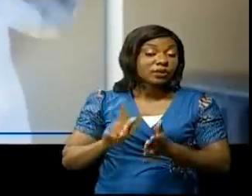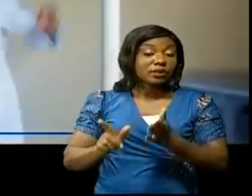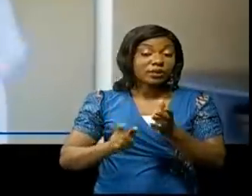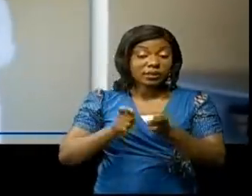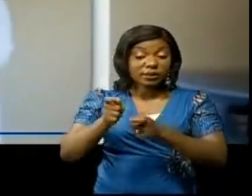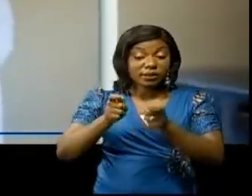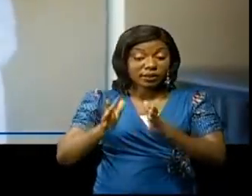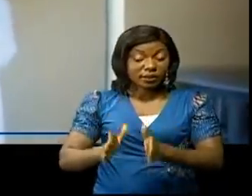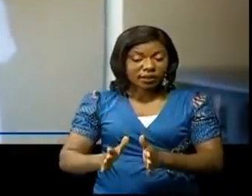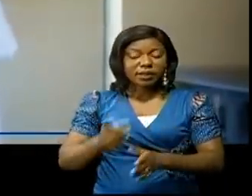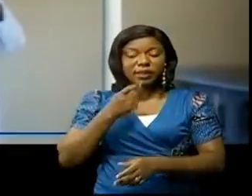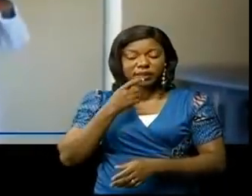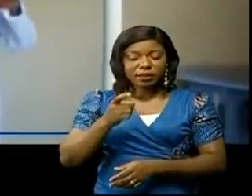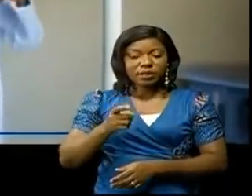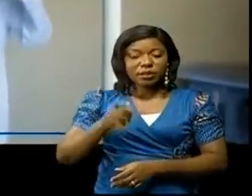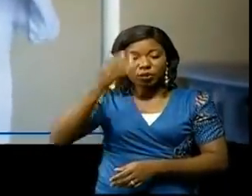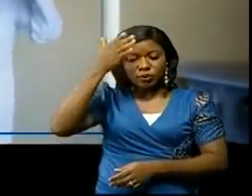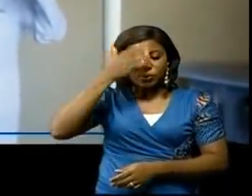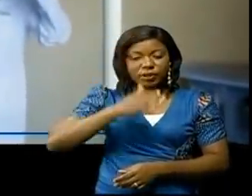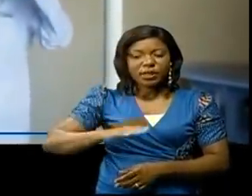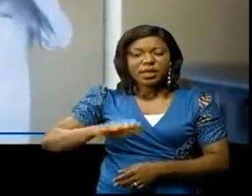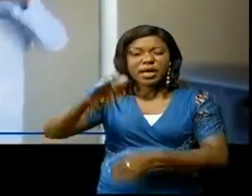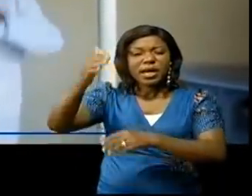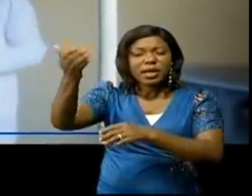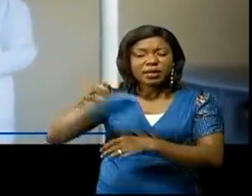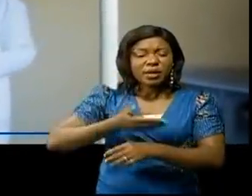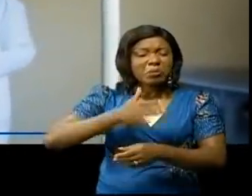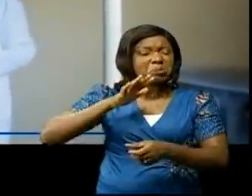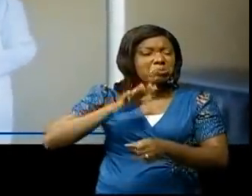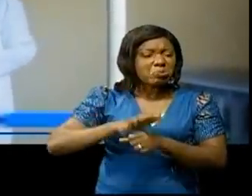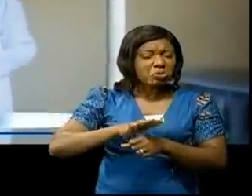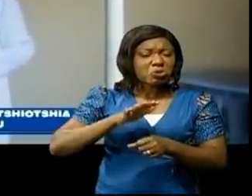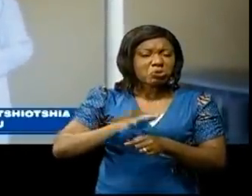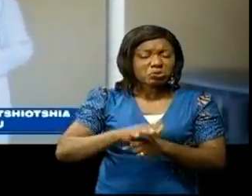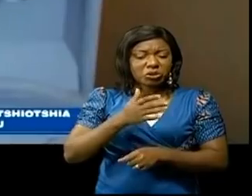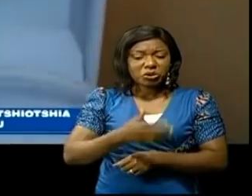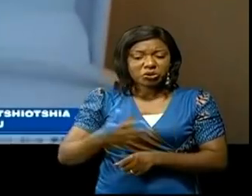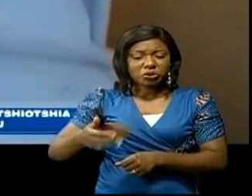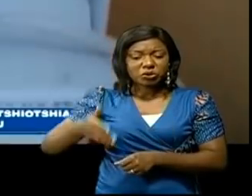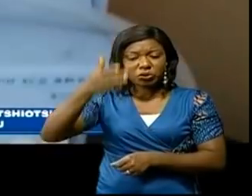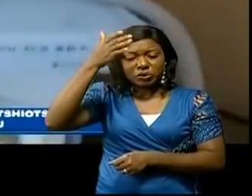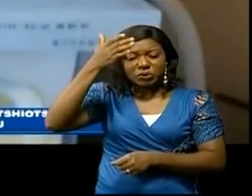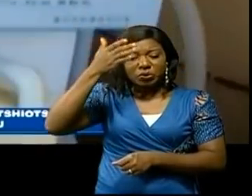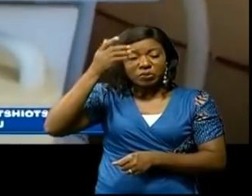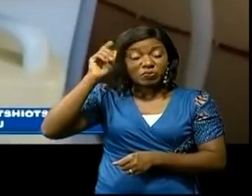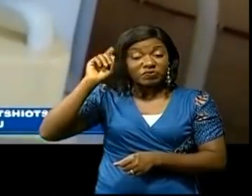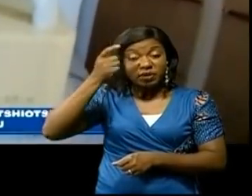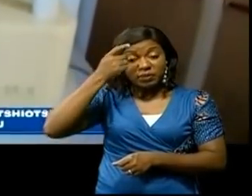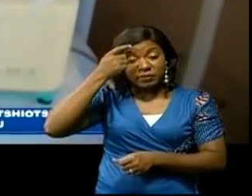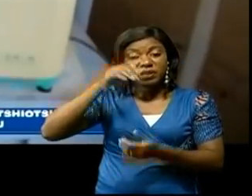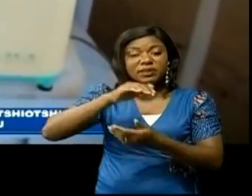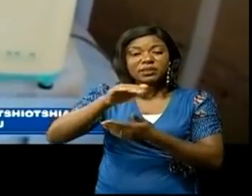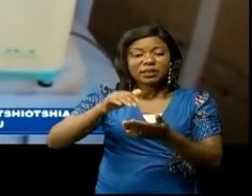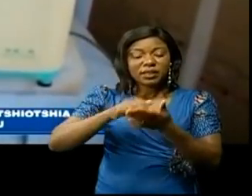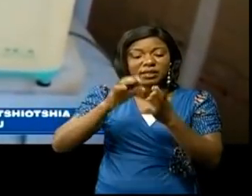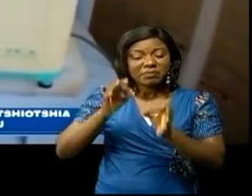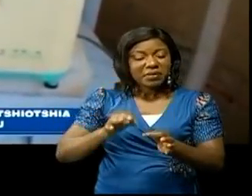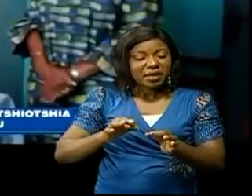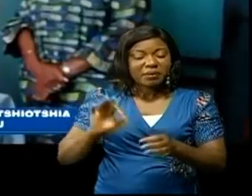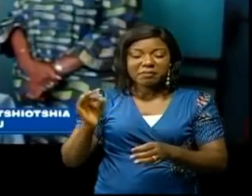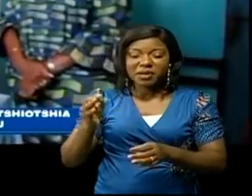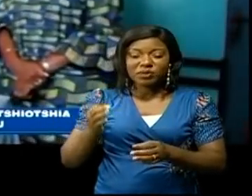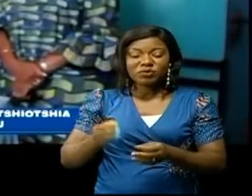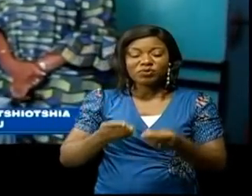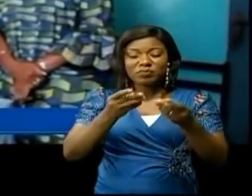rassure que cet hôpital a reçu plusieurs matériels du gouvernement central qui ne sont pas encore installés à cause